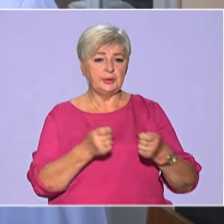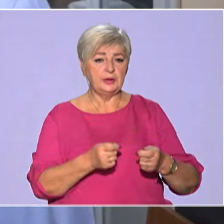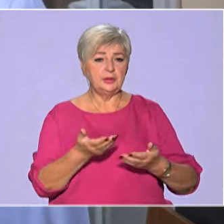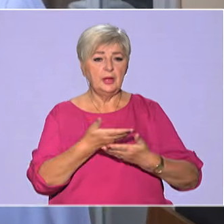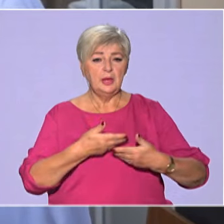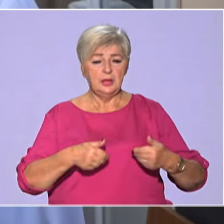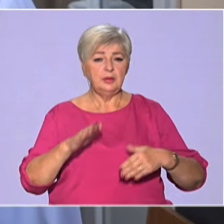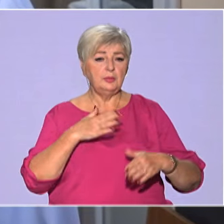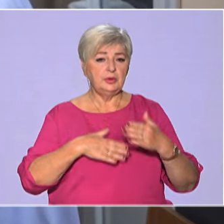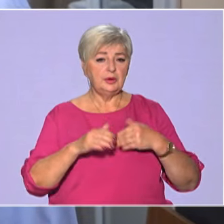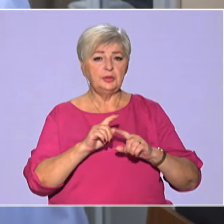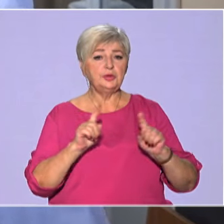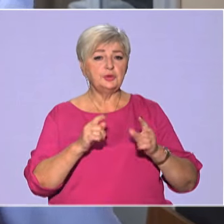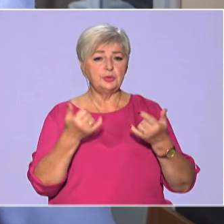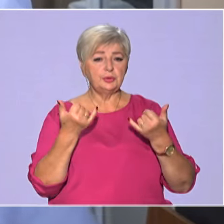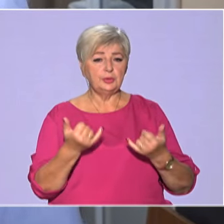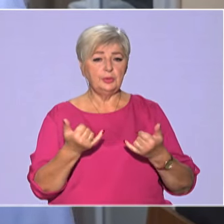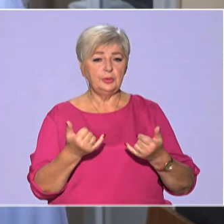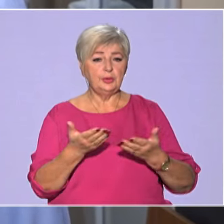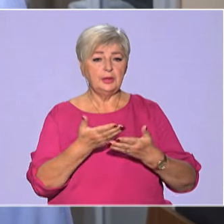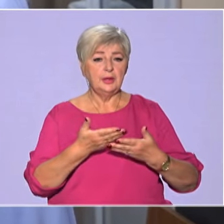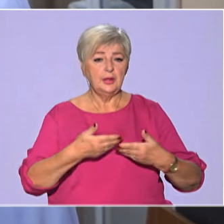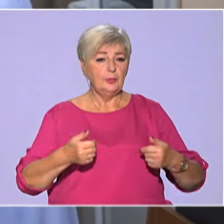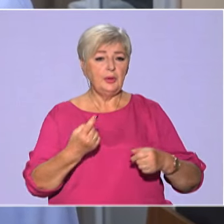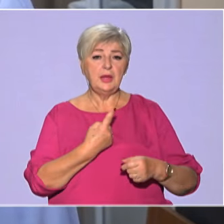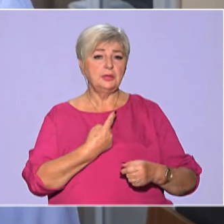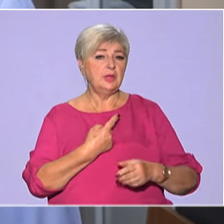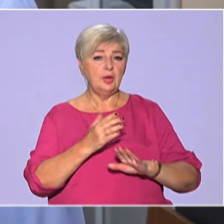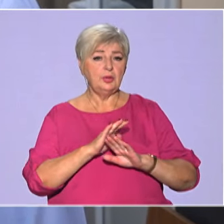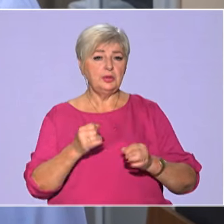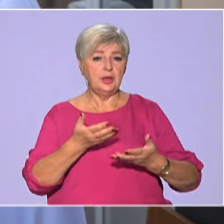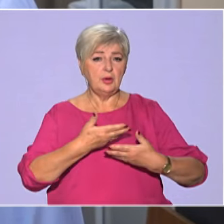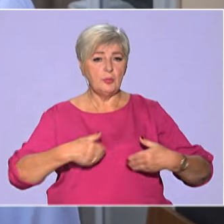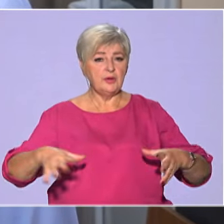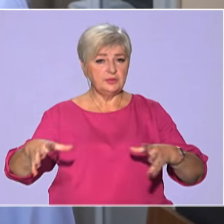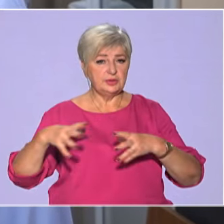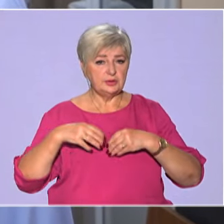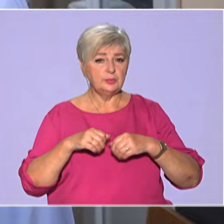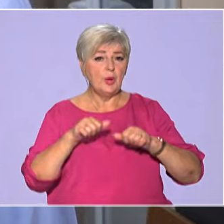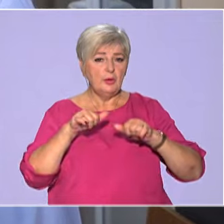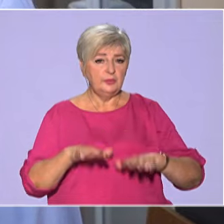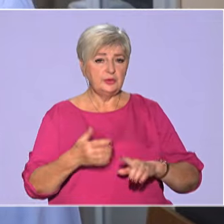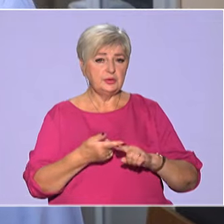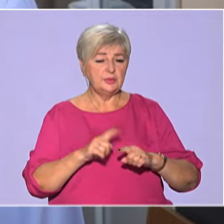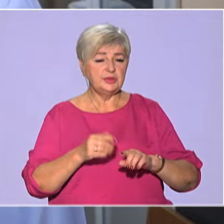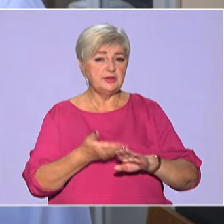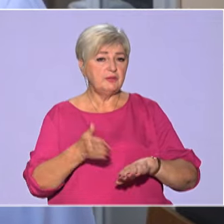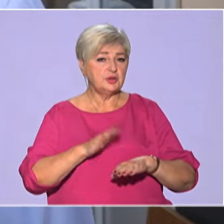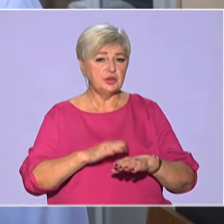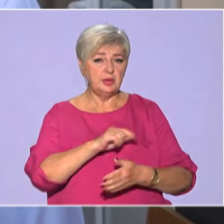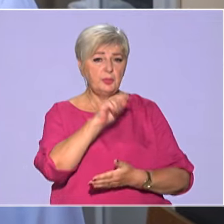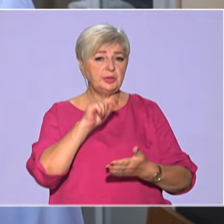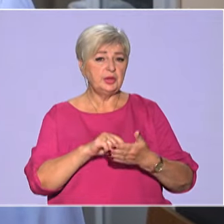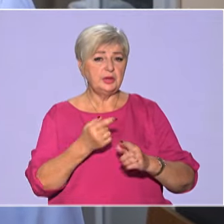Ми раді, що сьогодні ми не одні, ми всі разом вирішимо ці важкі питання,